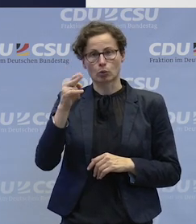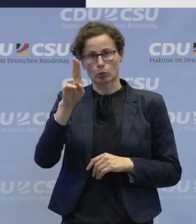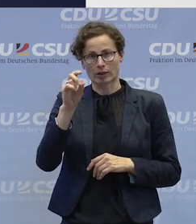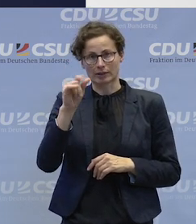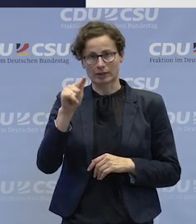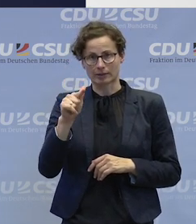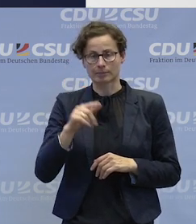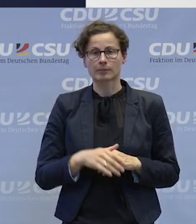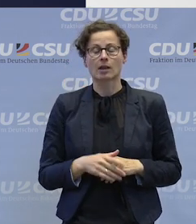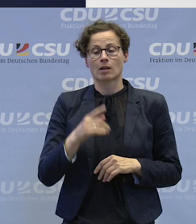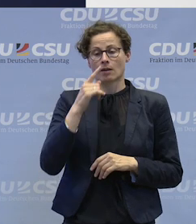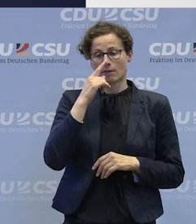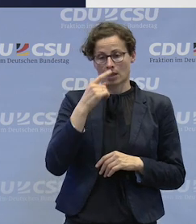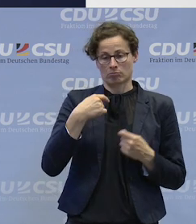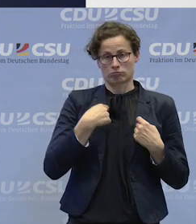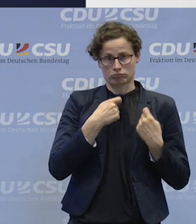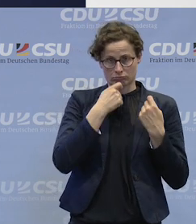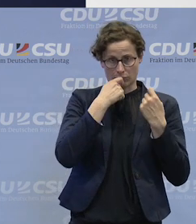jetzt das persönliche Budget